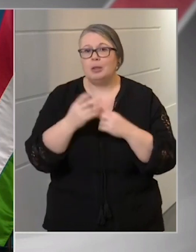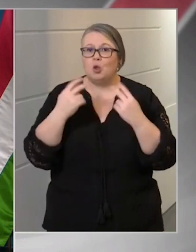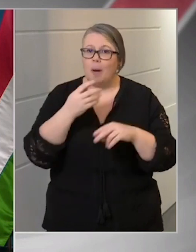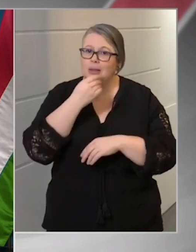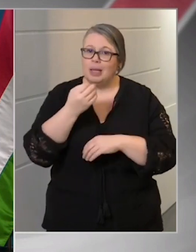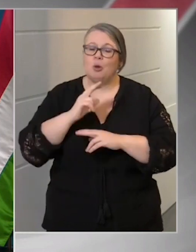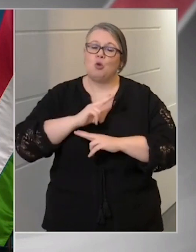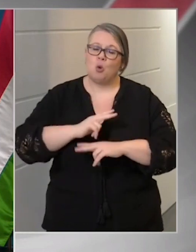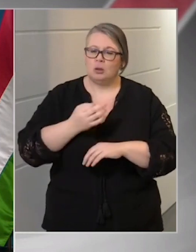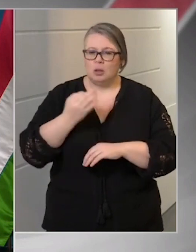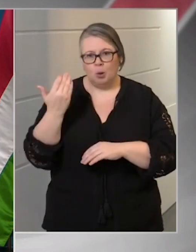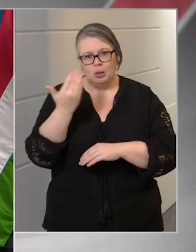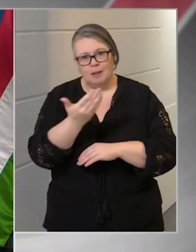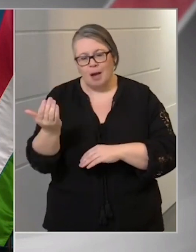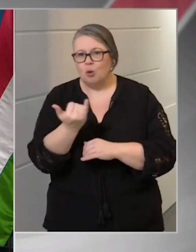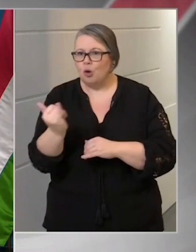elsők között lesznek.